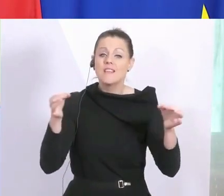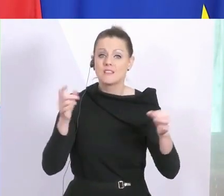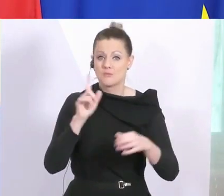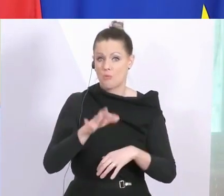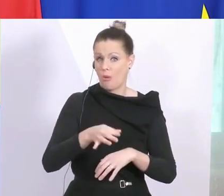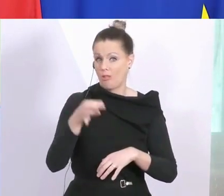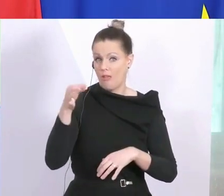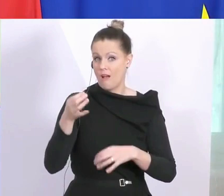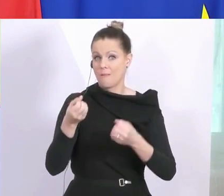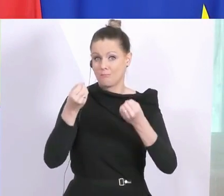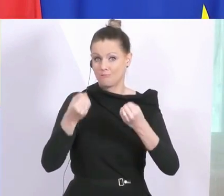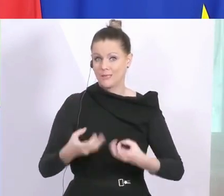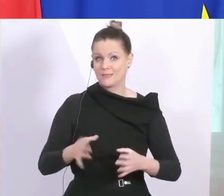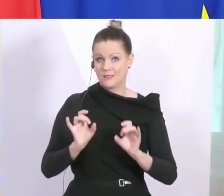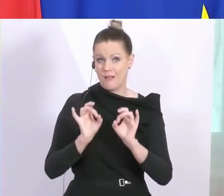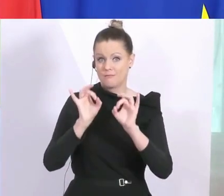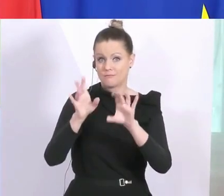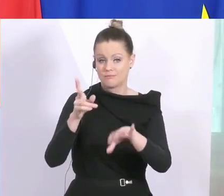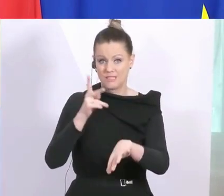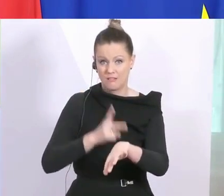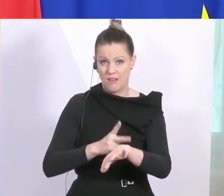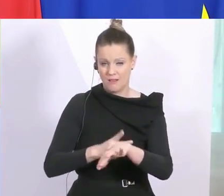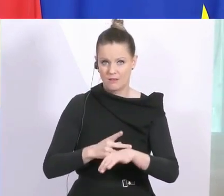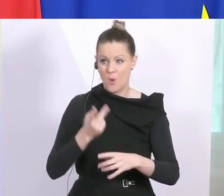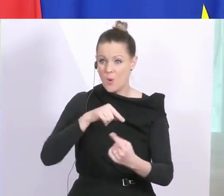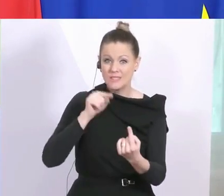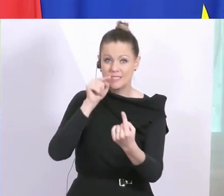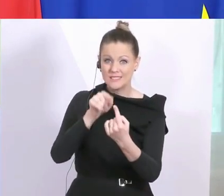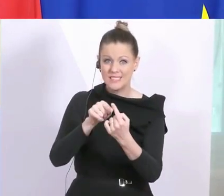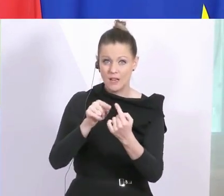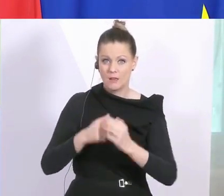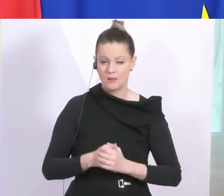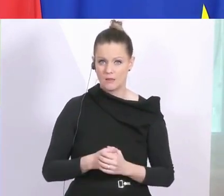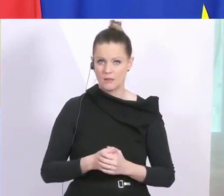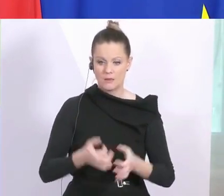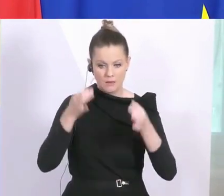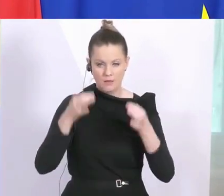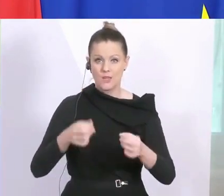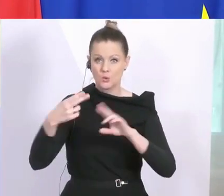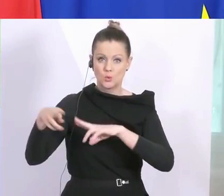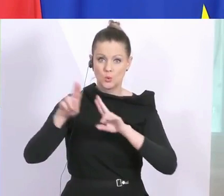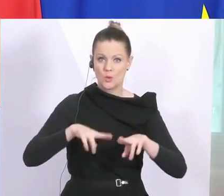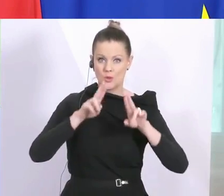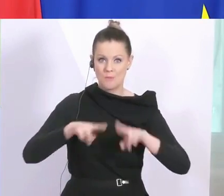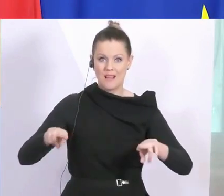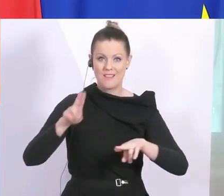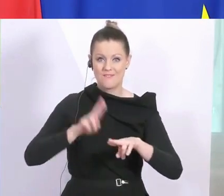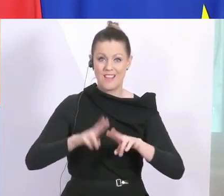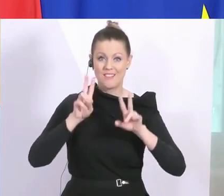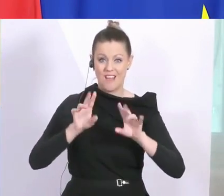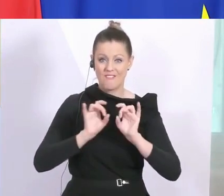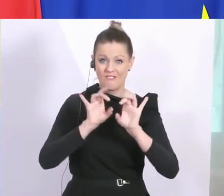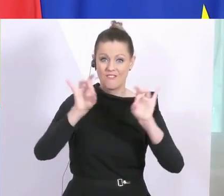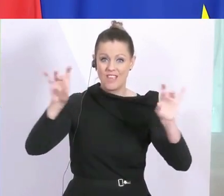pro Tag. Und das muss unser Ziel sein. Wirkliche Normalität wird es nur geben, wenn wir das Virus besiegt